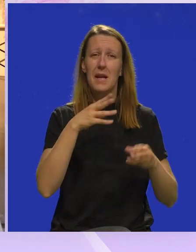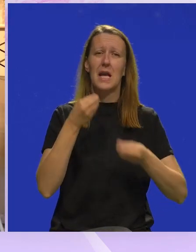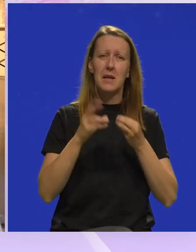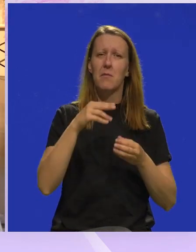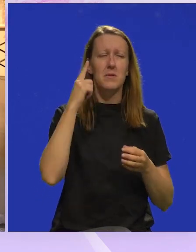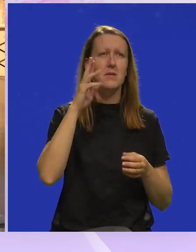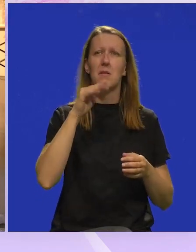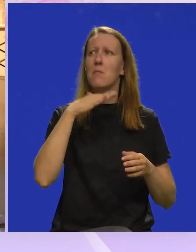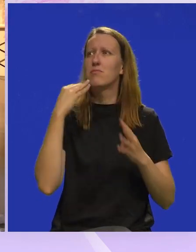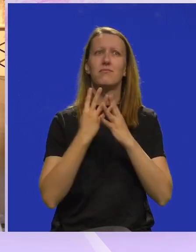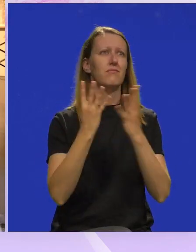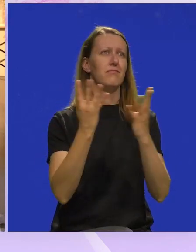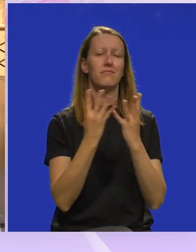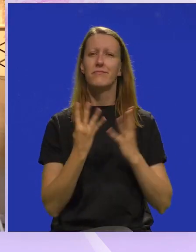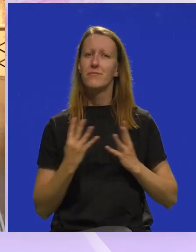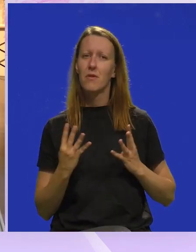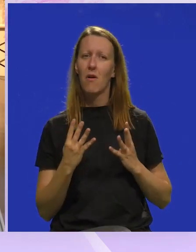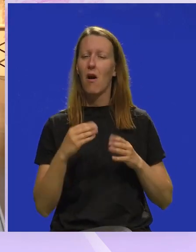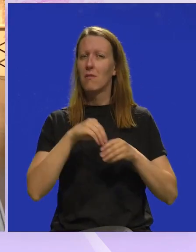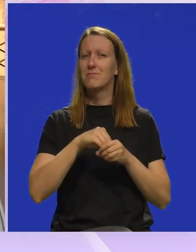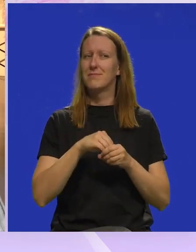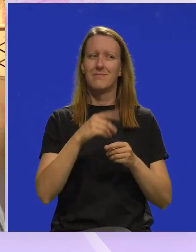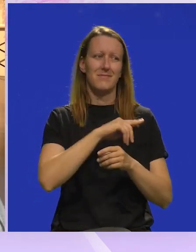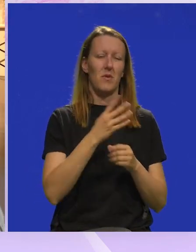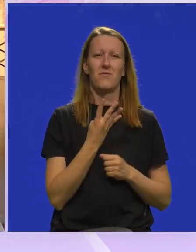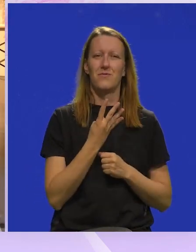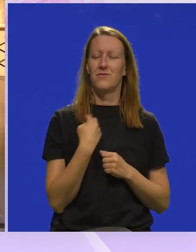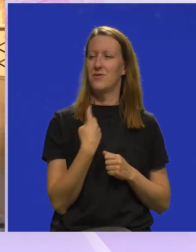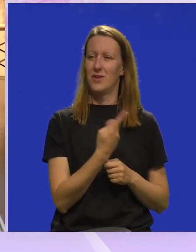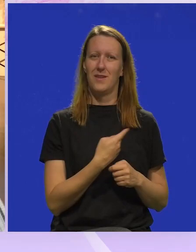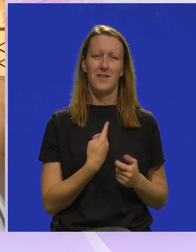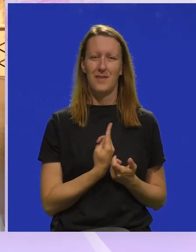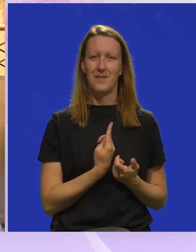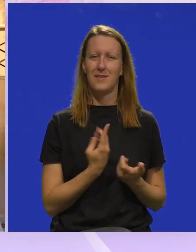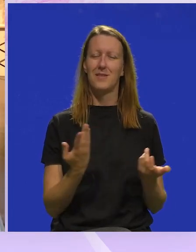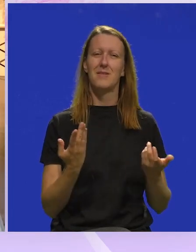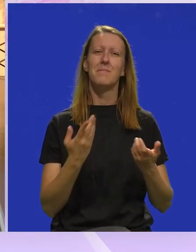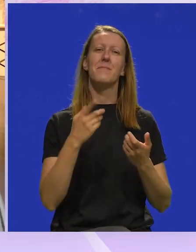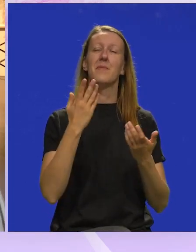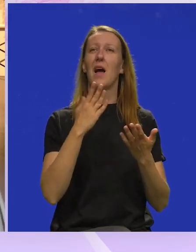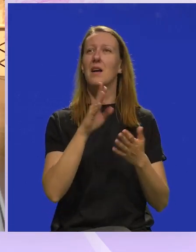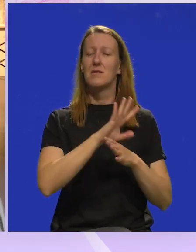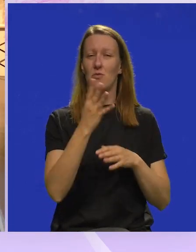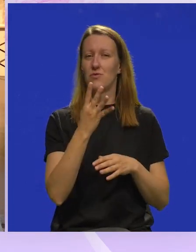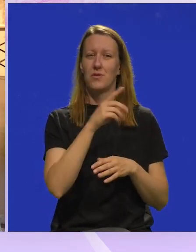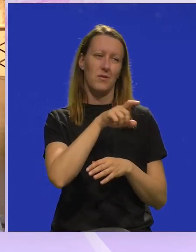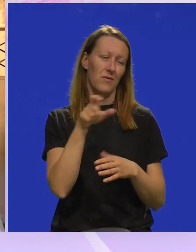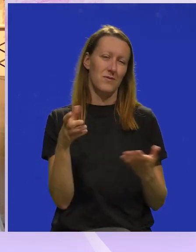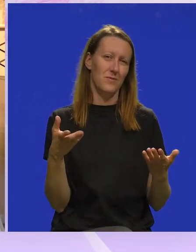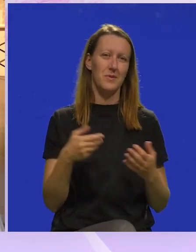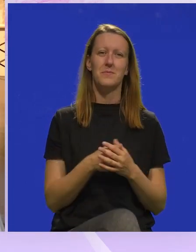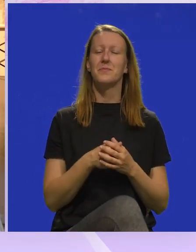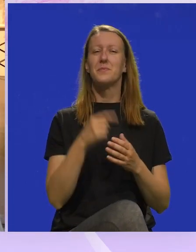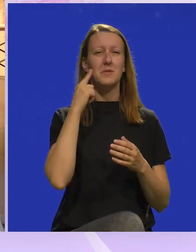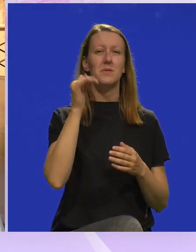dok igramo imamo dojam da nas je zapravo puno više. Imamo oseće da je puno više ljudi oko mene zapravo, a zapravo nas je samo četvara. Tako da